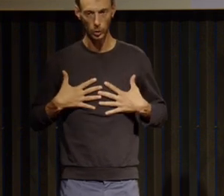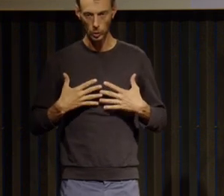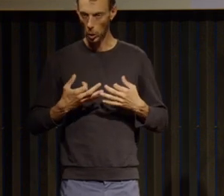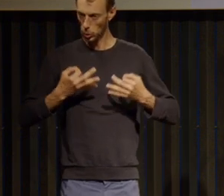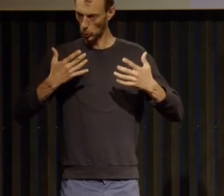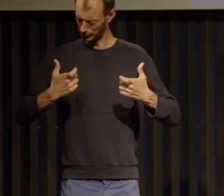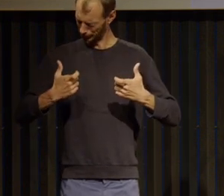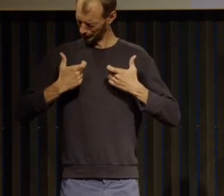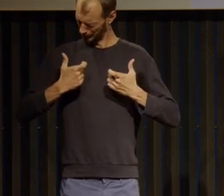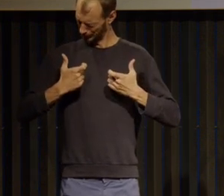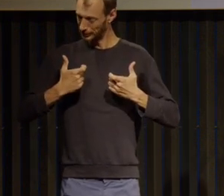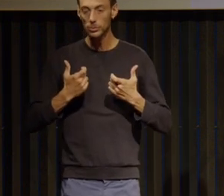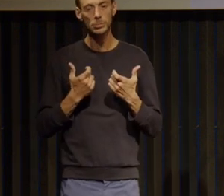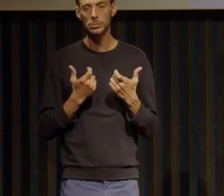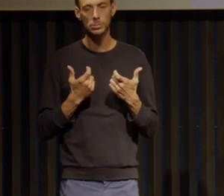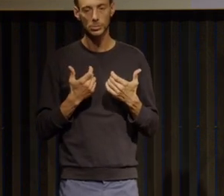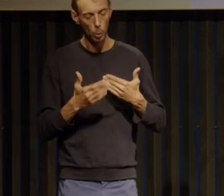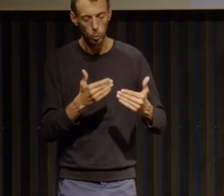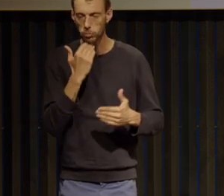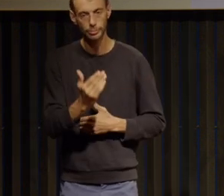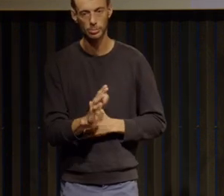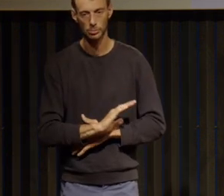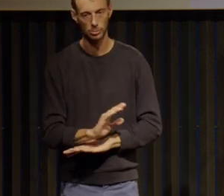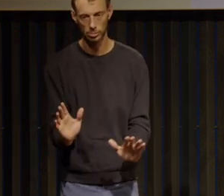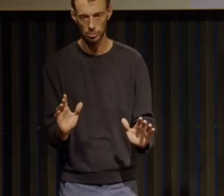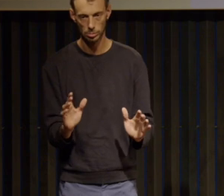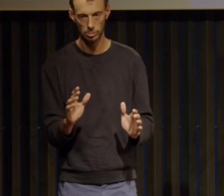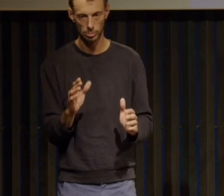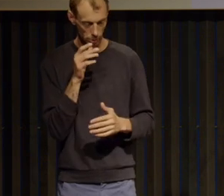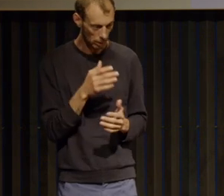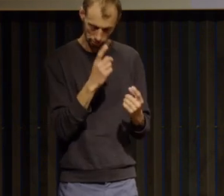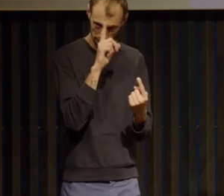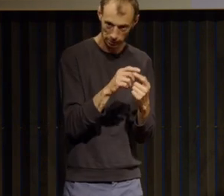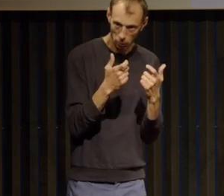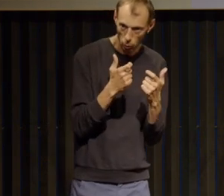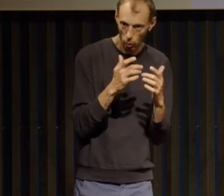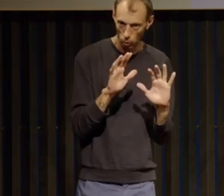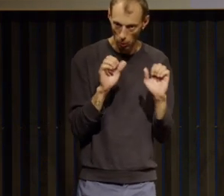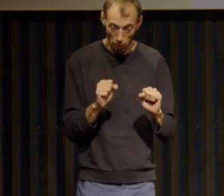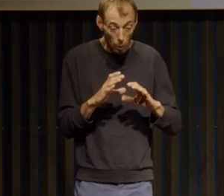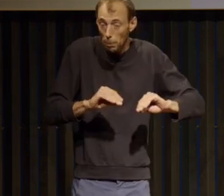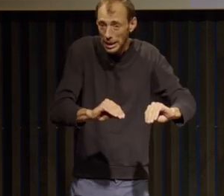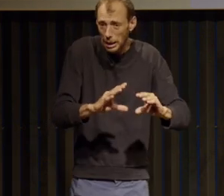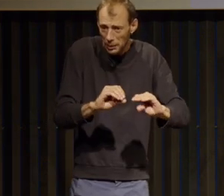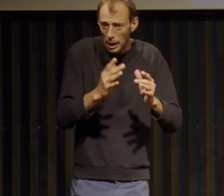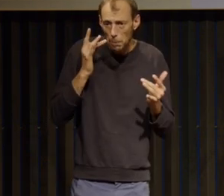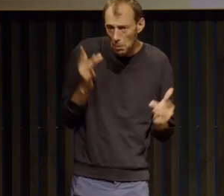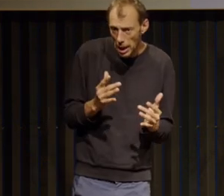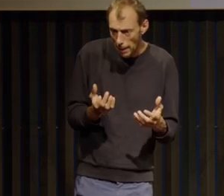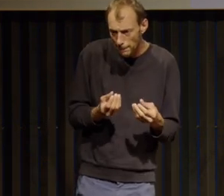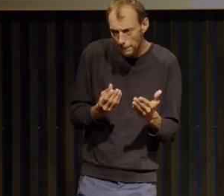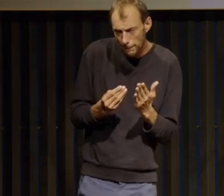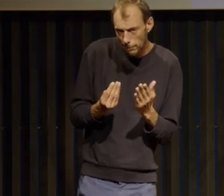donc je travaille vraiment sur cette notion du contrôle et comment est-ce qu'on peut faire par des petites actions pratico-pratiques pour relâcher le contrôle et ensuite